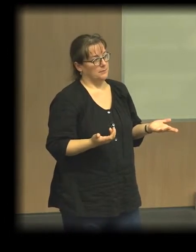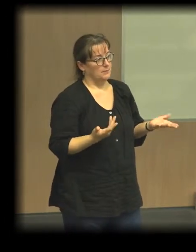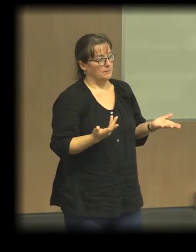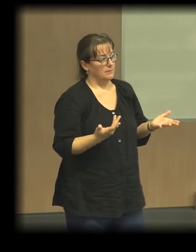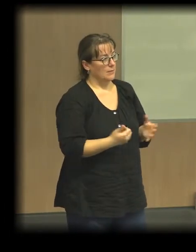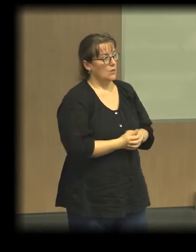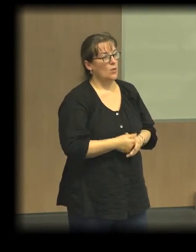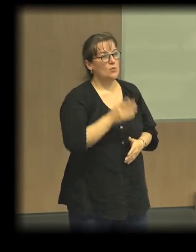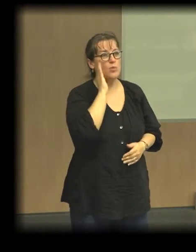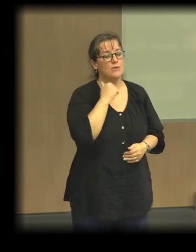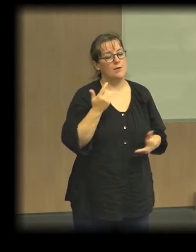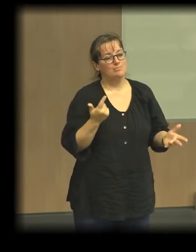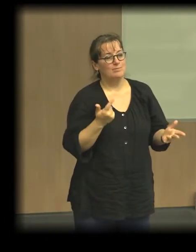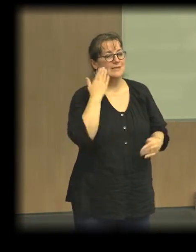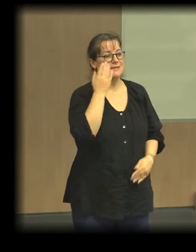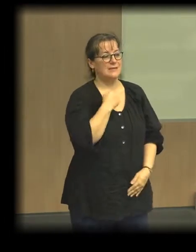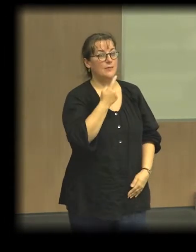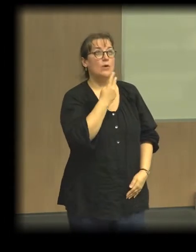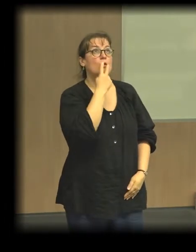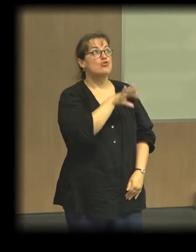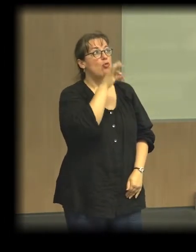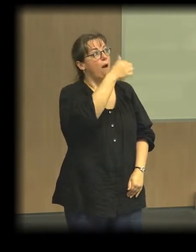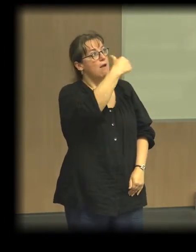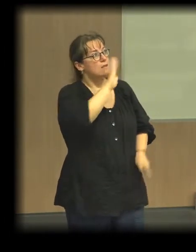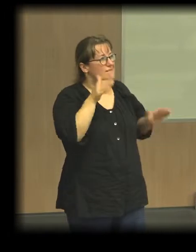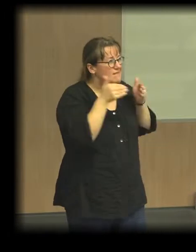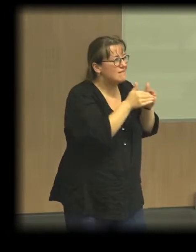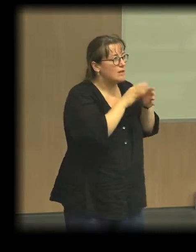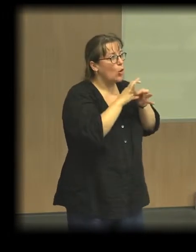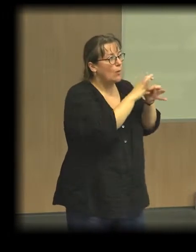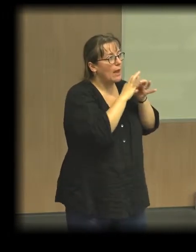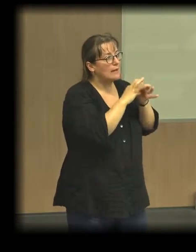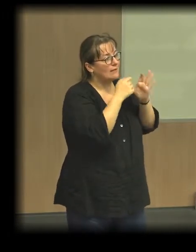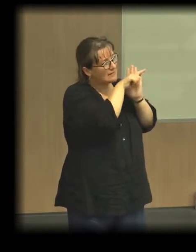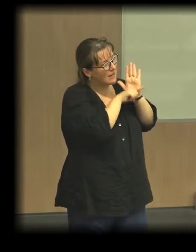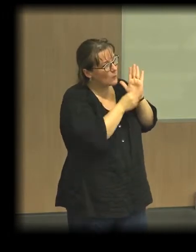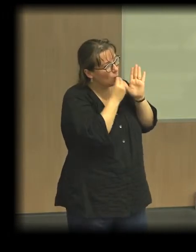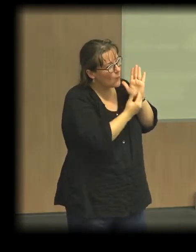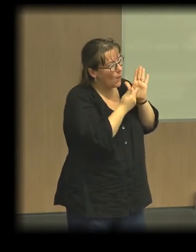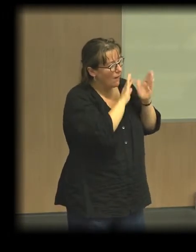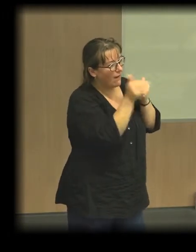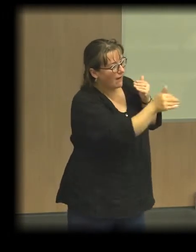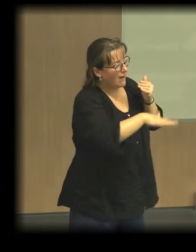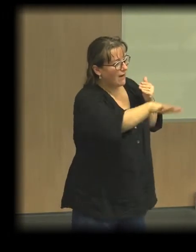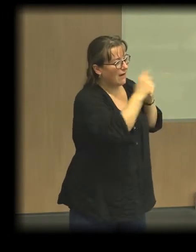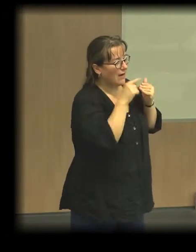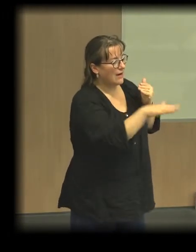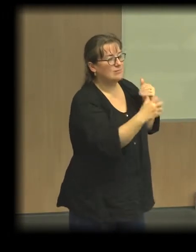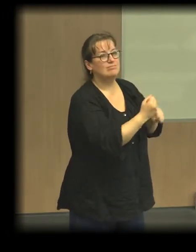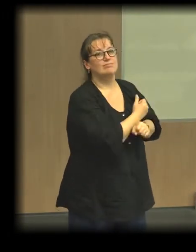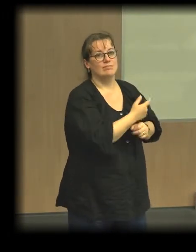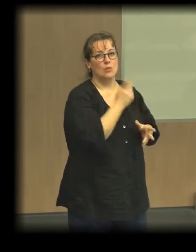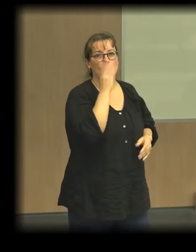amendée par le statut coopératif, et qu'il faut essayer de prendre en compte l'ensemble des éléments qui sont ceux